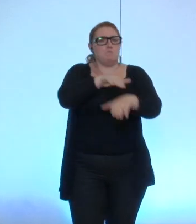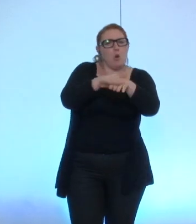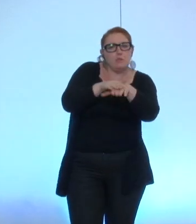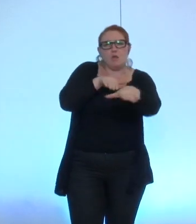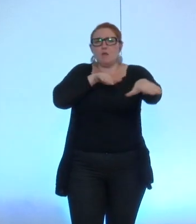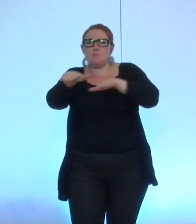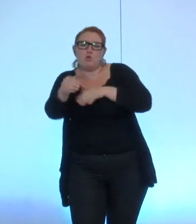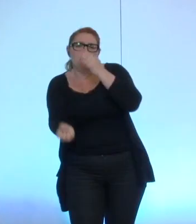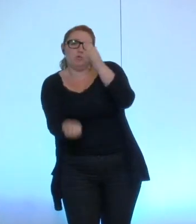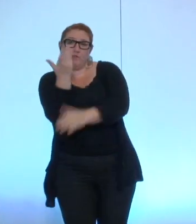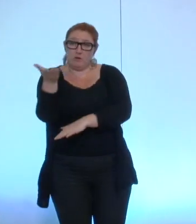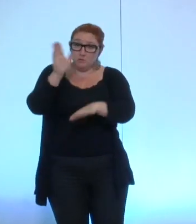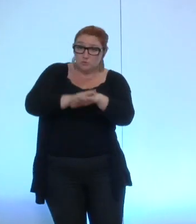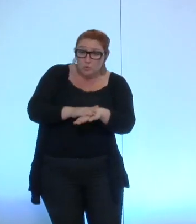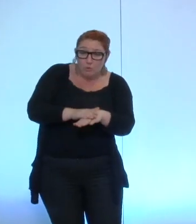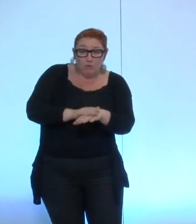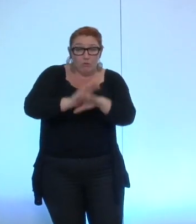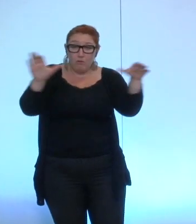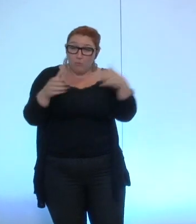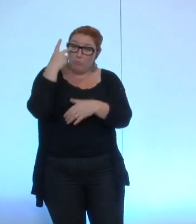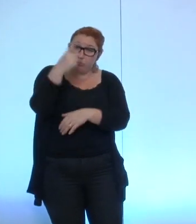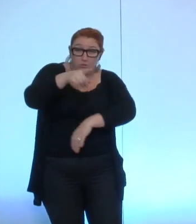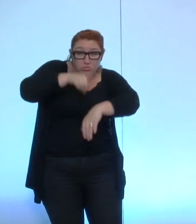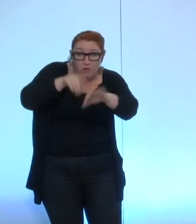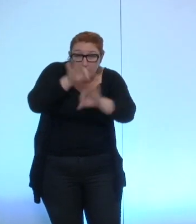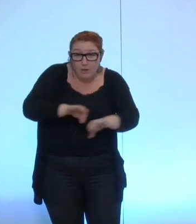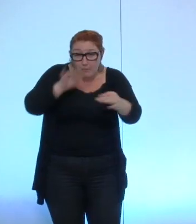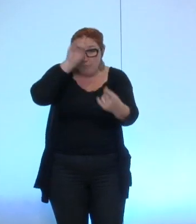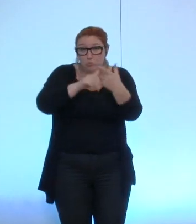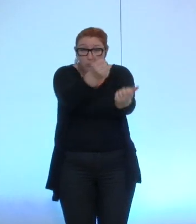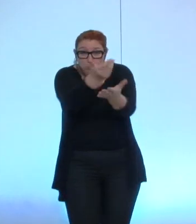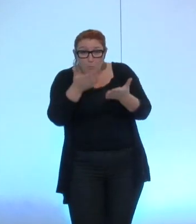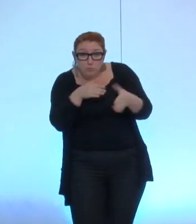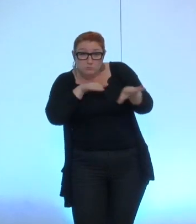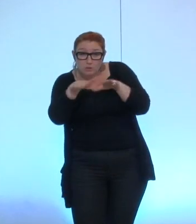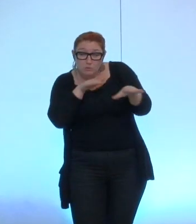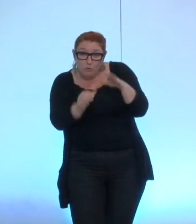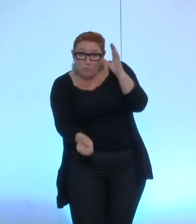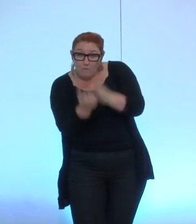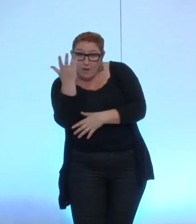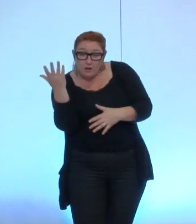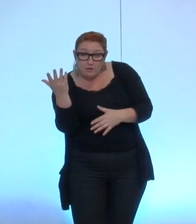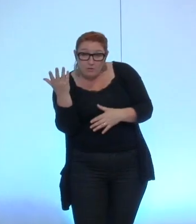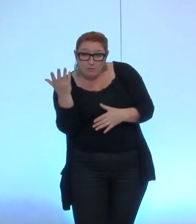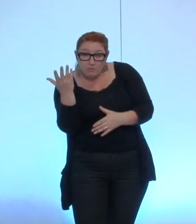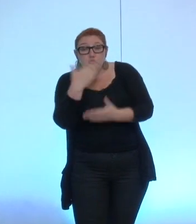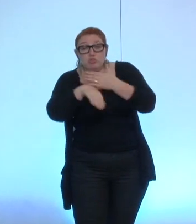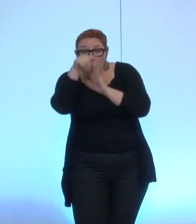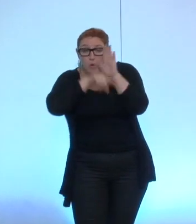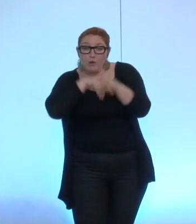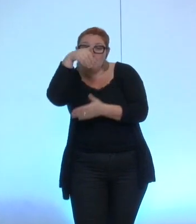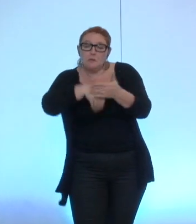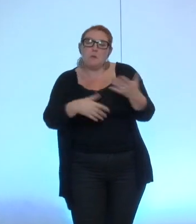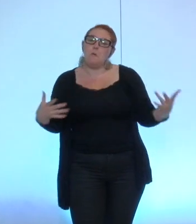pas trouvé le temps en votre sein de proposer au moins les modalités de mise en oeuvre de ces dispositifs via le règlement intérieur. Nous y